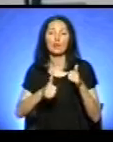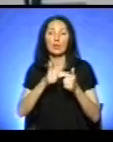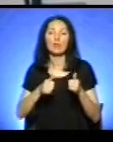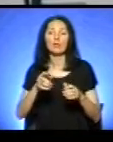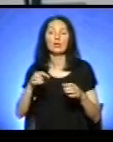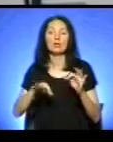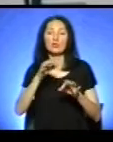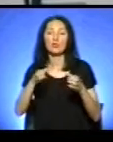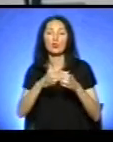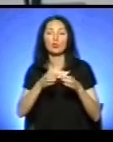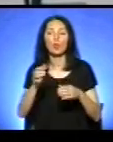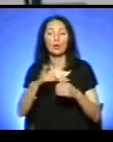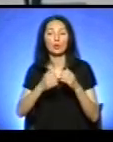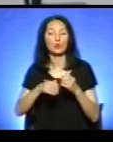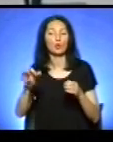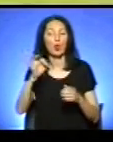області з рахунком 5-1.